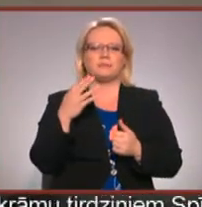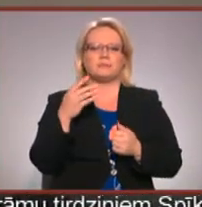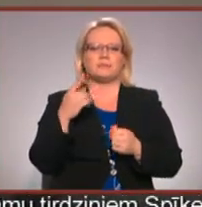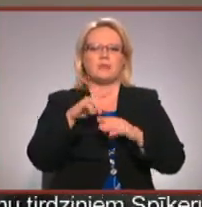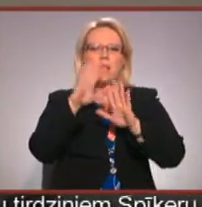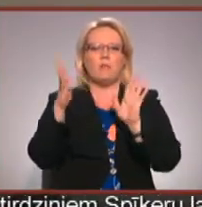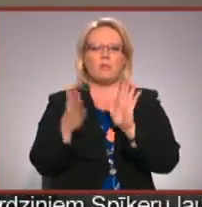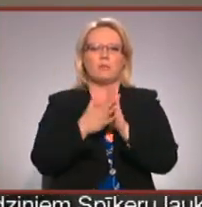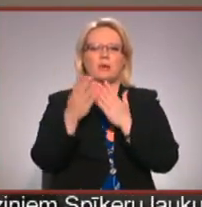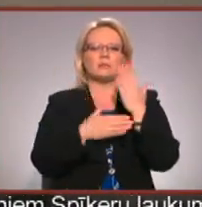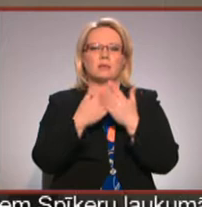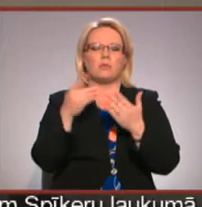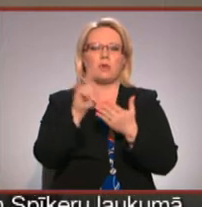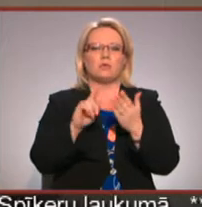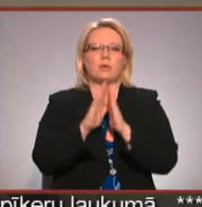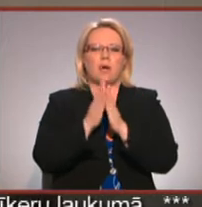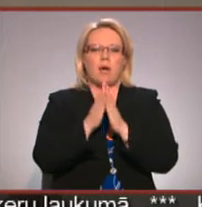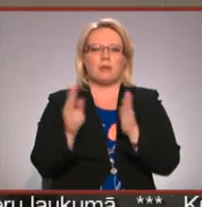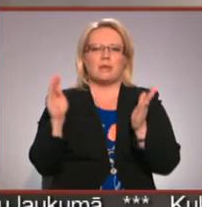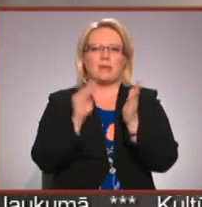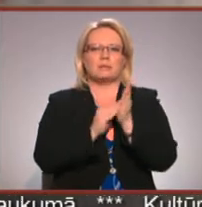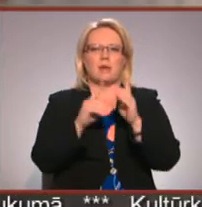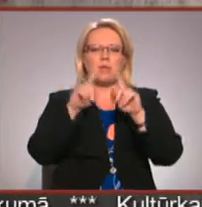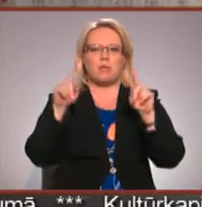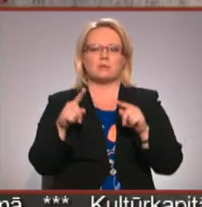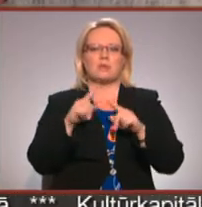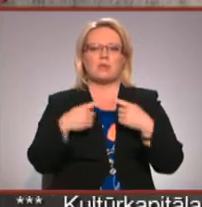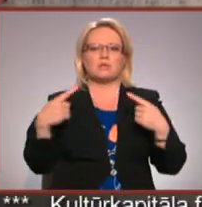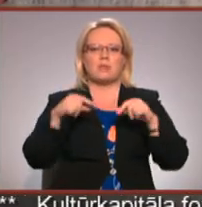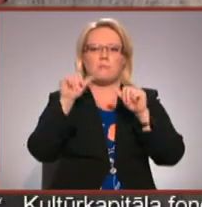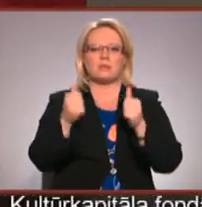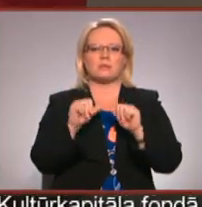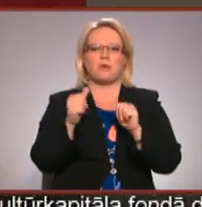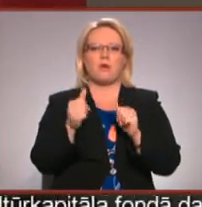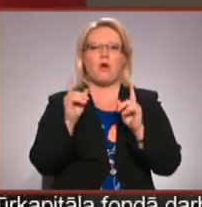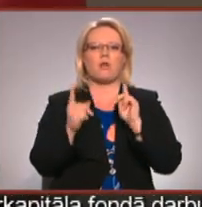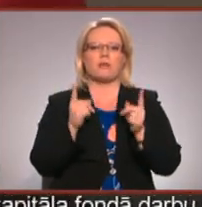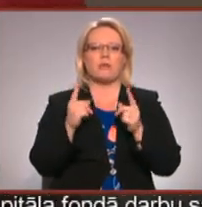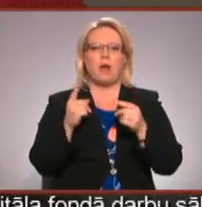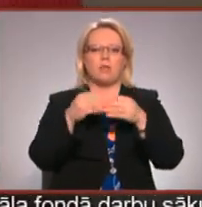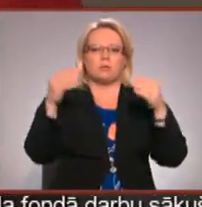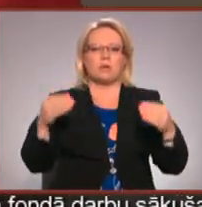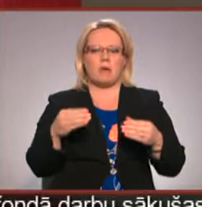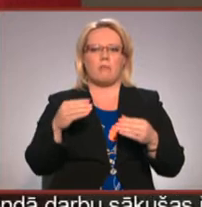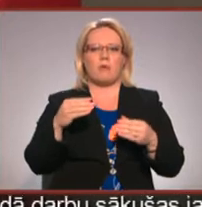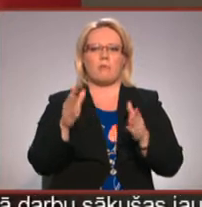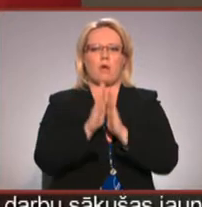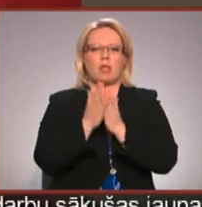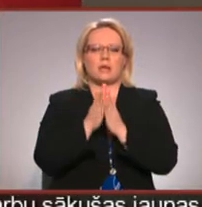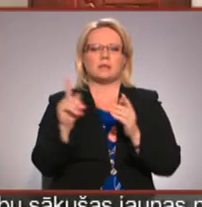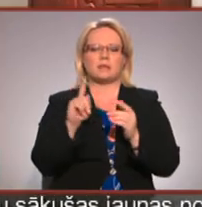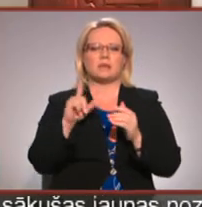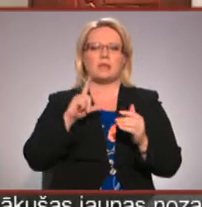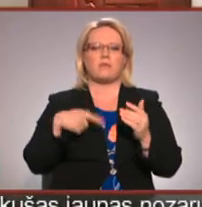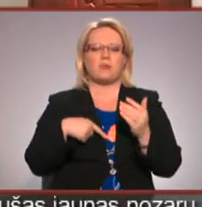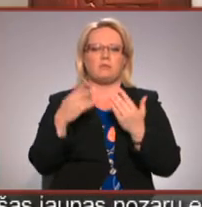apjomīgā cimdu rakstu grāmatu iespiedu loksnēm dažādi mākslinieki izveidojuši orģinālsējuma kolekciju – Latviešu cimdi, kas radīta par